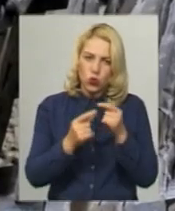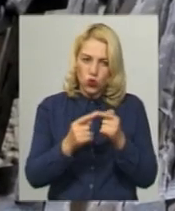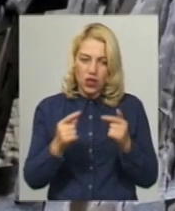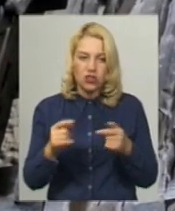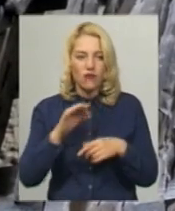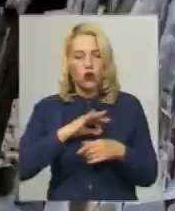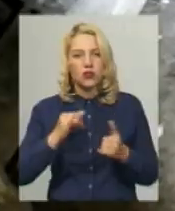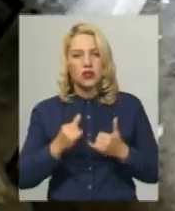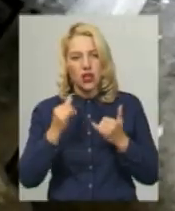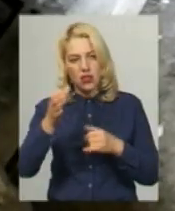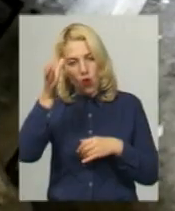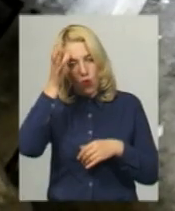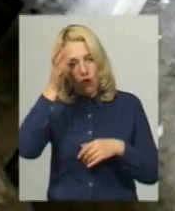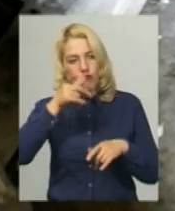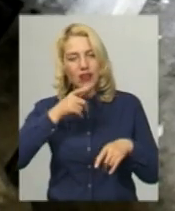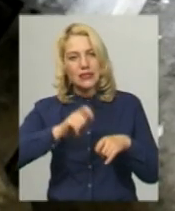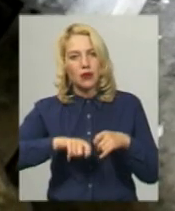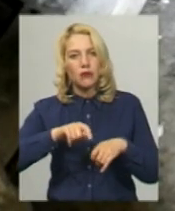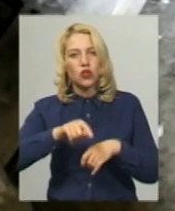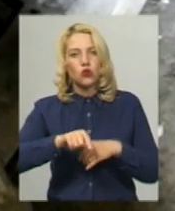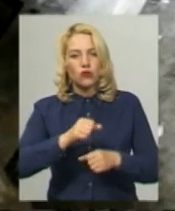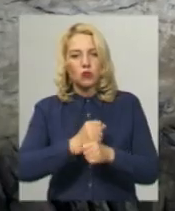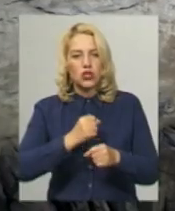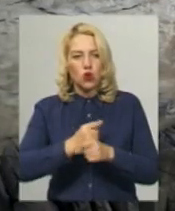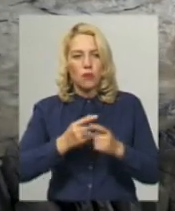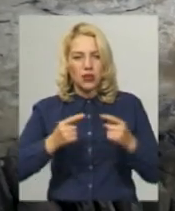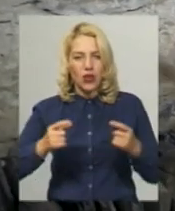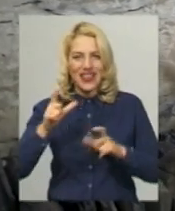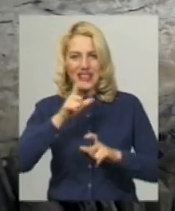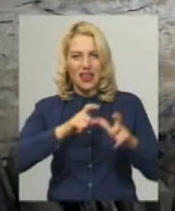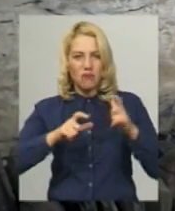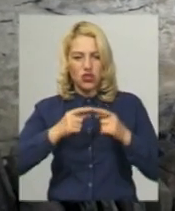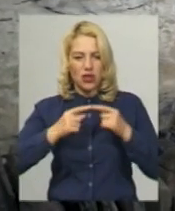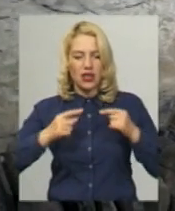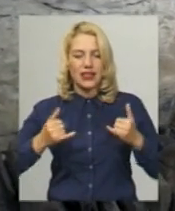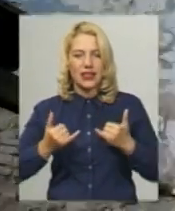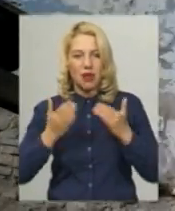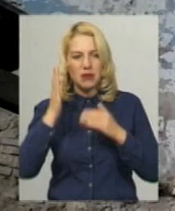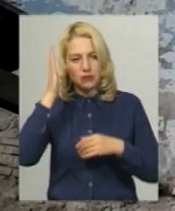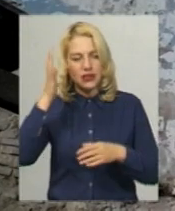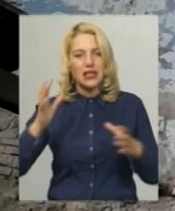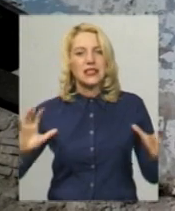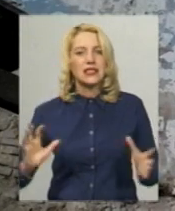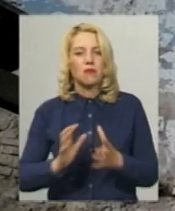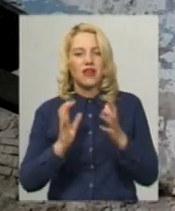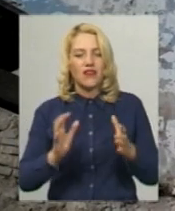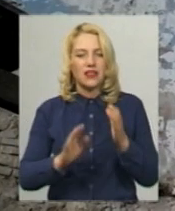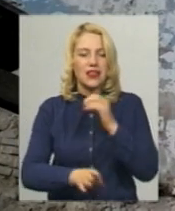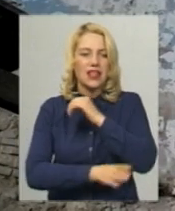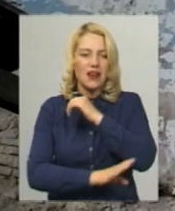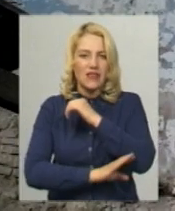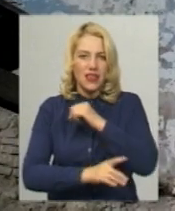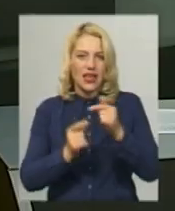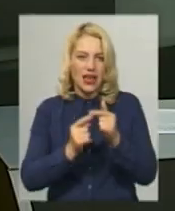використовують для наукового експерименту. Тут відпрацьовується методика з хімічними реактивами для перспективи зберігання дерев'яних речей. Світлана Поробок,